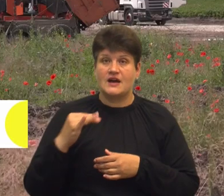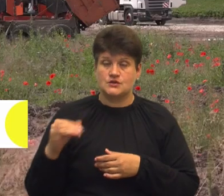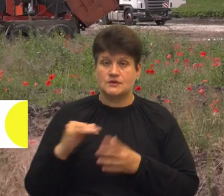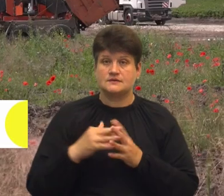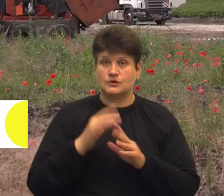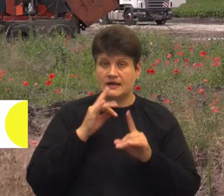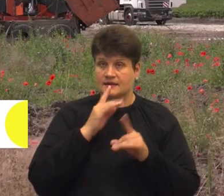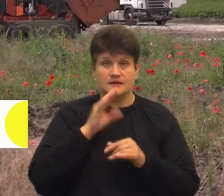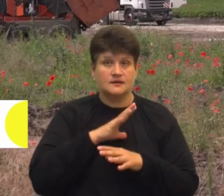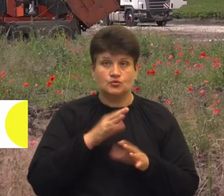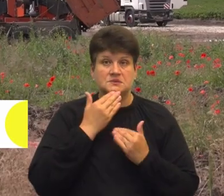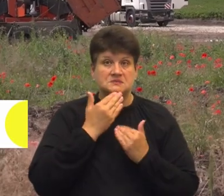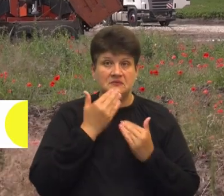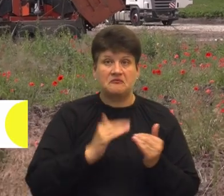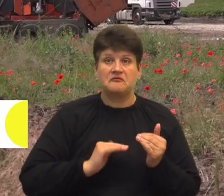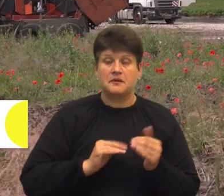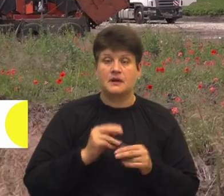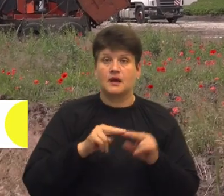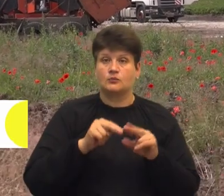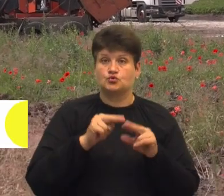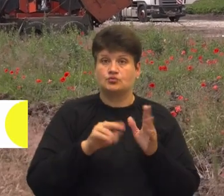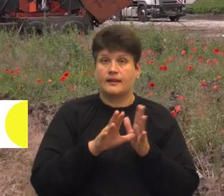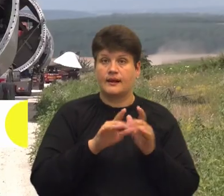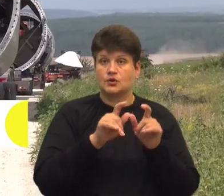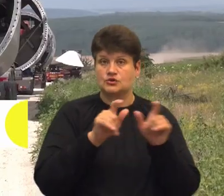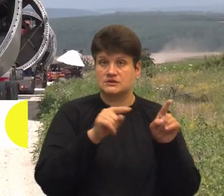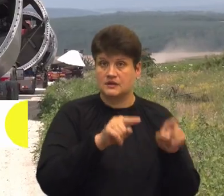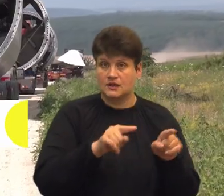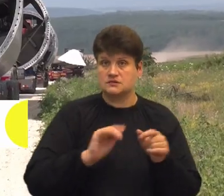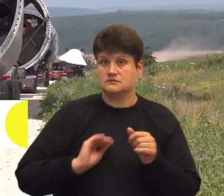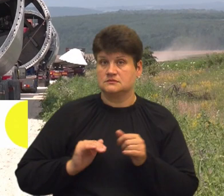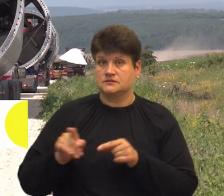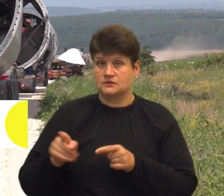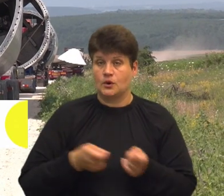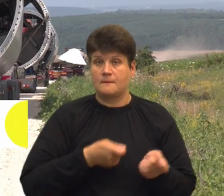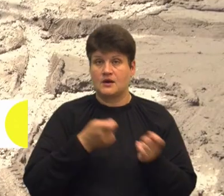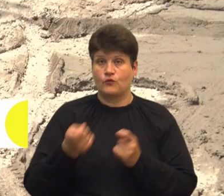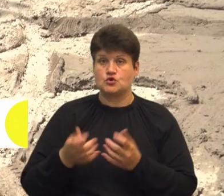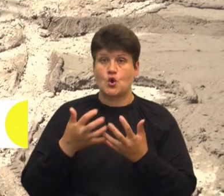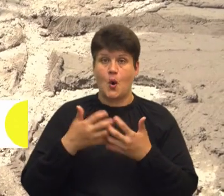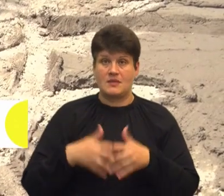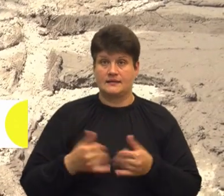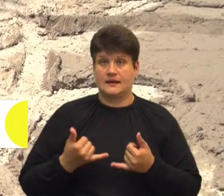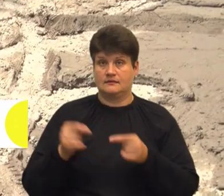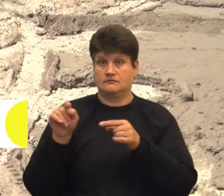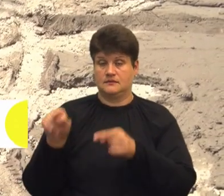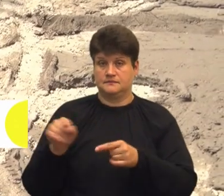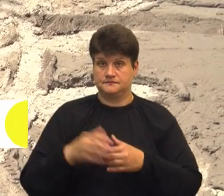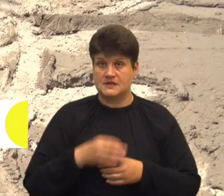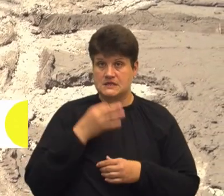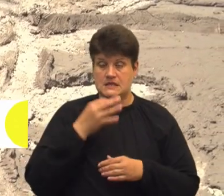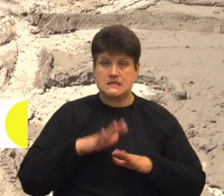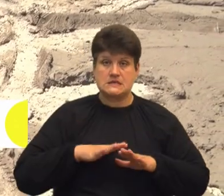запити ні від фірми, яка будує вітрову електростанцію Ні від компанії, яка перевозить обладнання для неї, повідомила заступниця